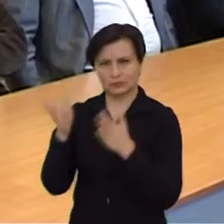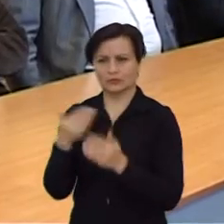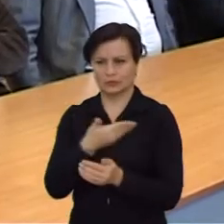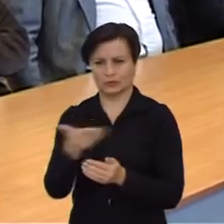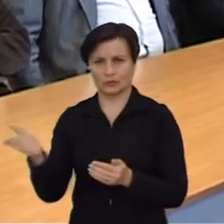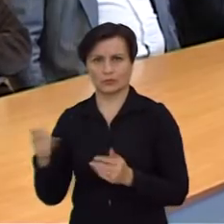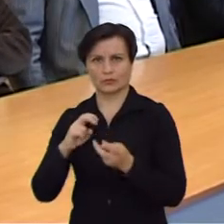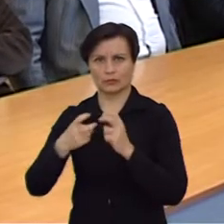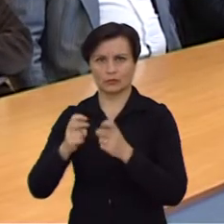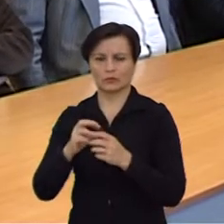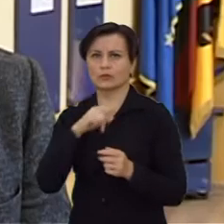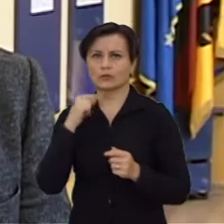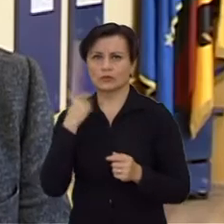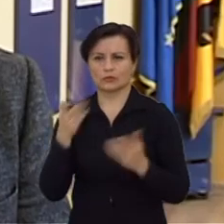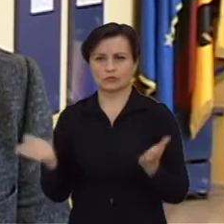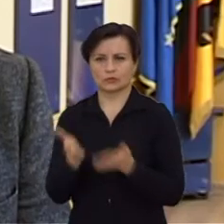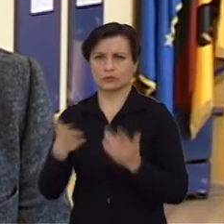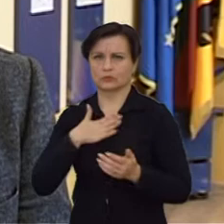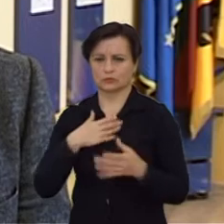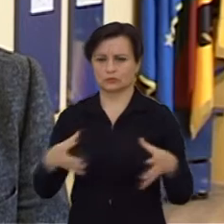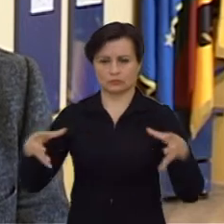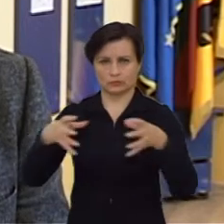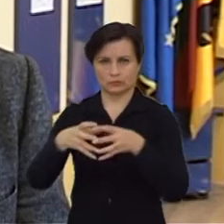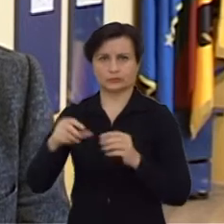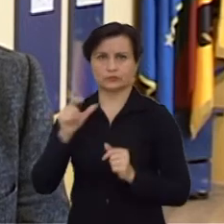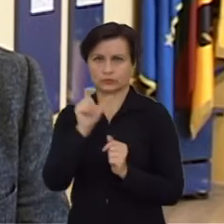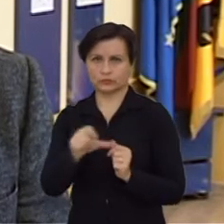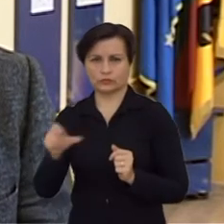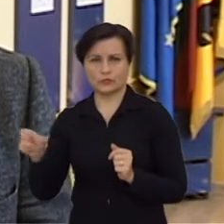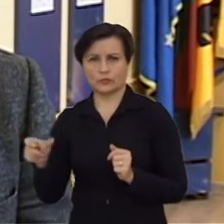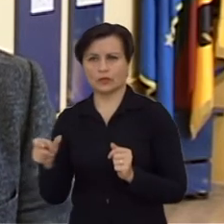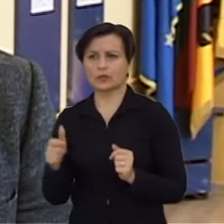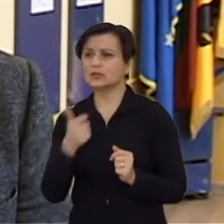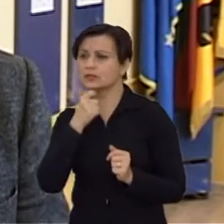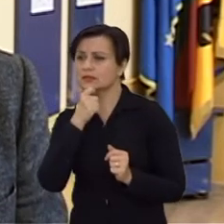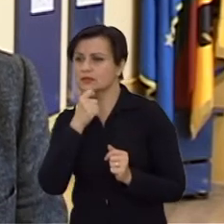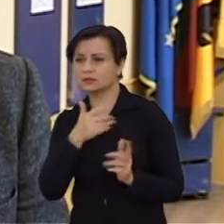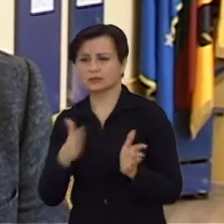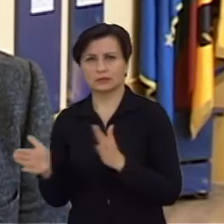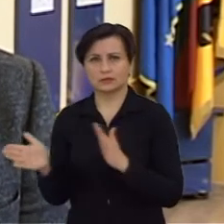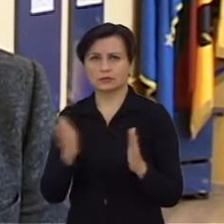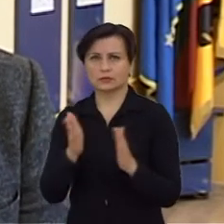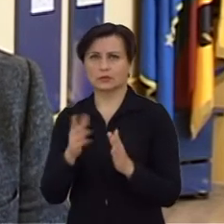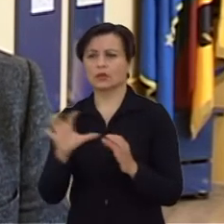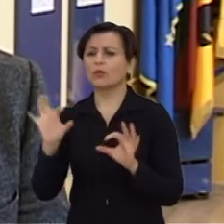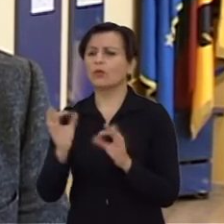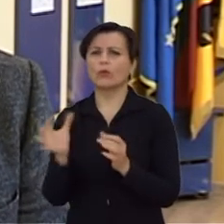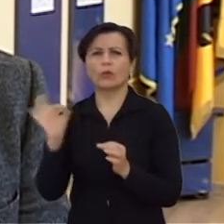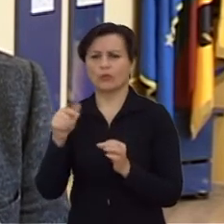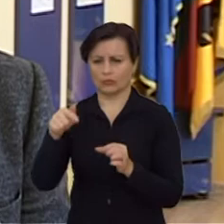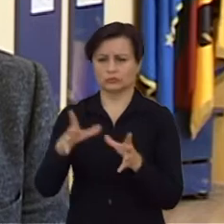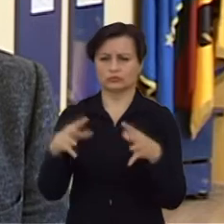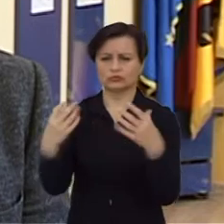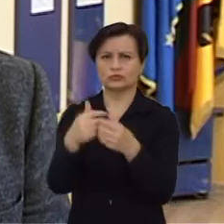problemom. Daugiau skatintų mūsų bendrominius žmonės irgi stebėt tą situaciją, kaip yra tokios